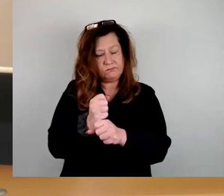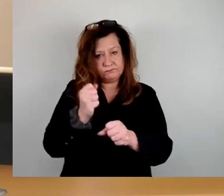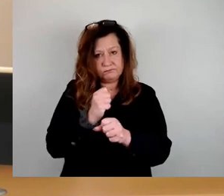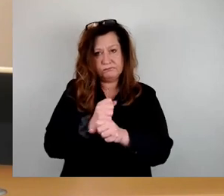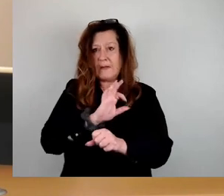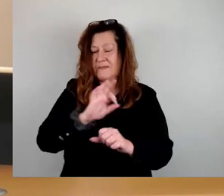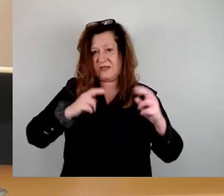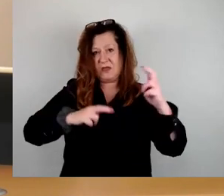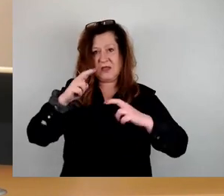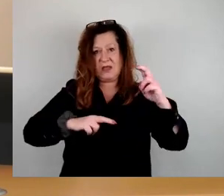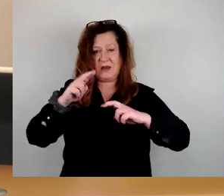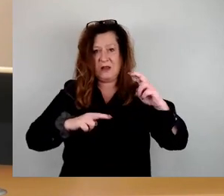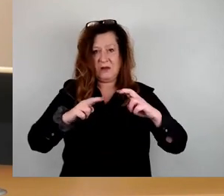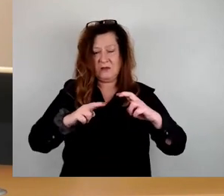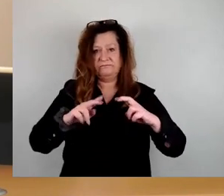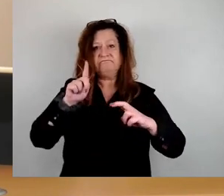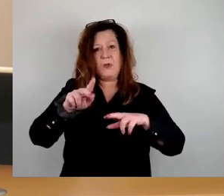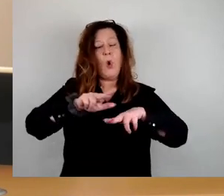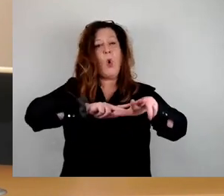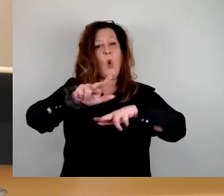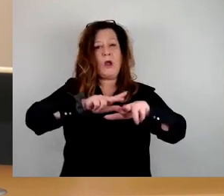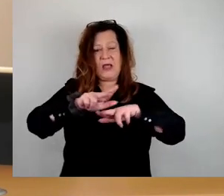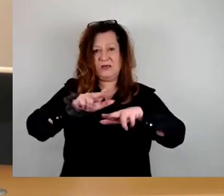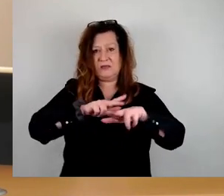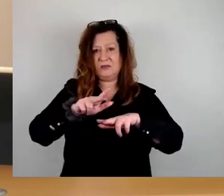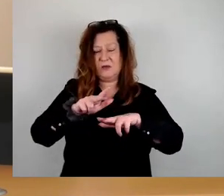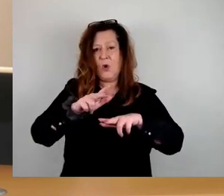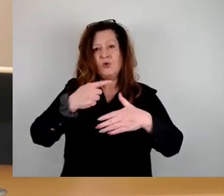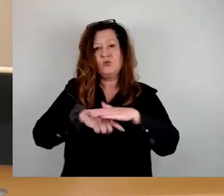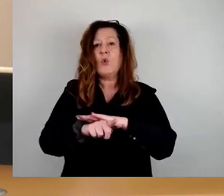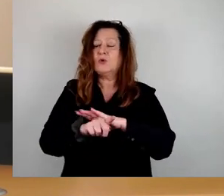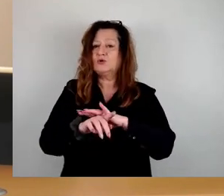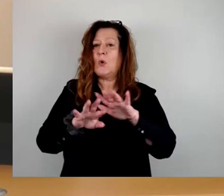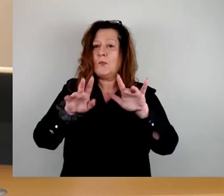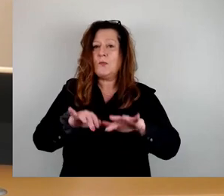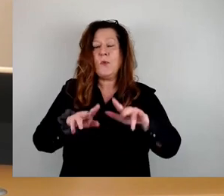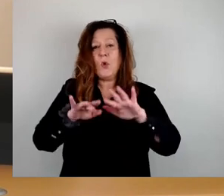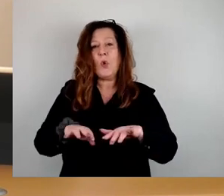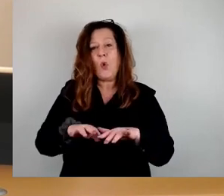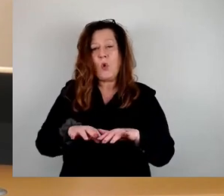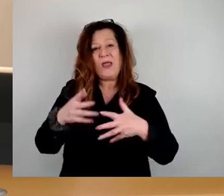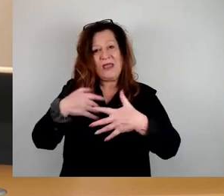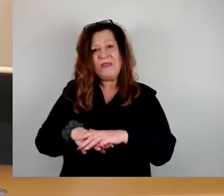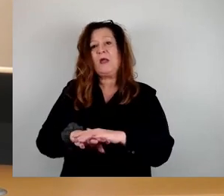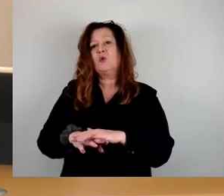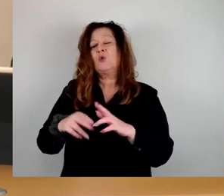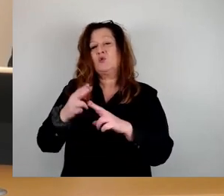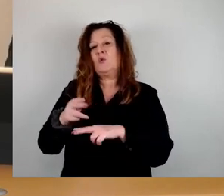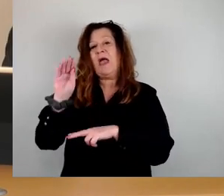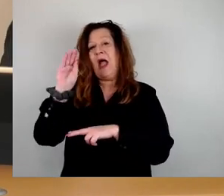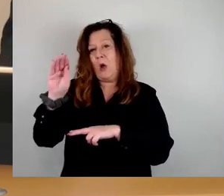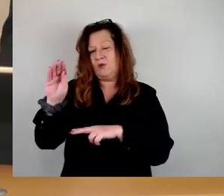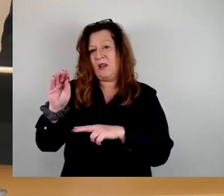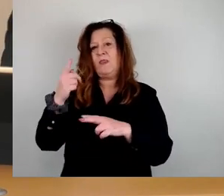Organisatorisch begleitet wird der runde Tisch durch das Büro der Integrations und Ausländerbeauftragten und die Volkshochschule Dresden.